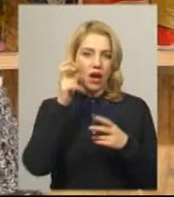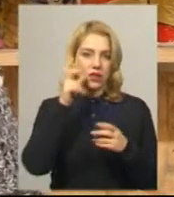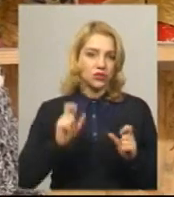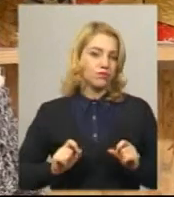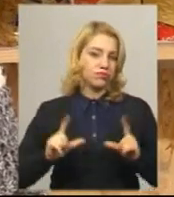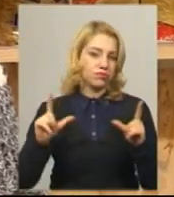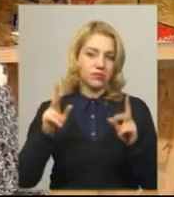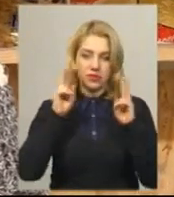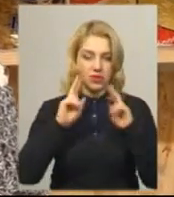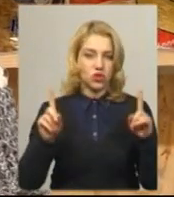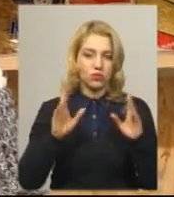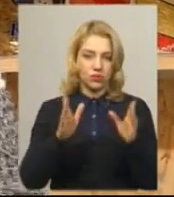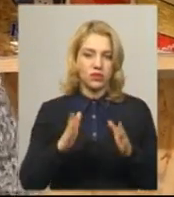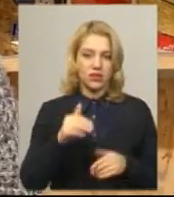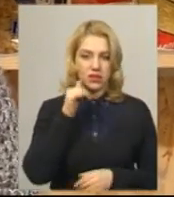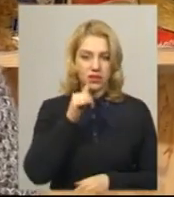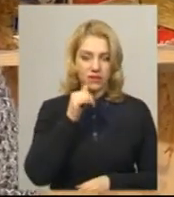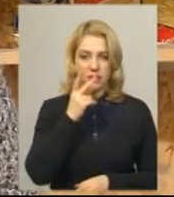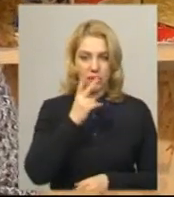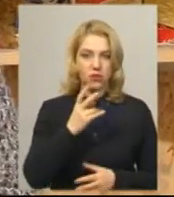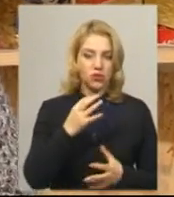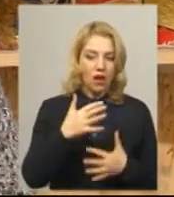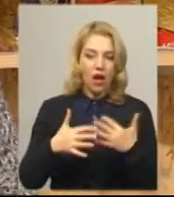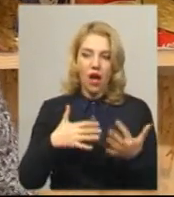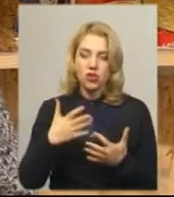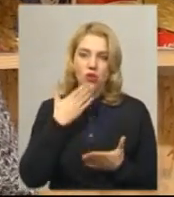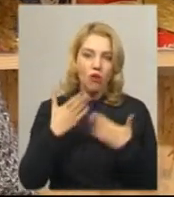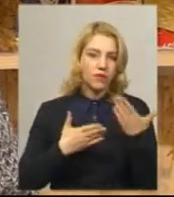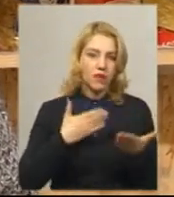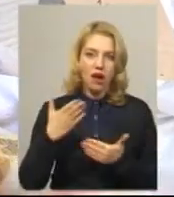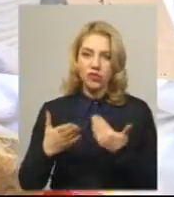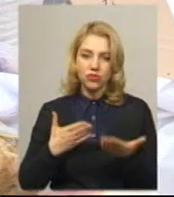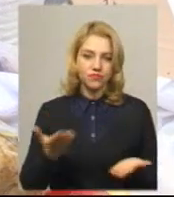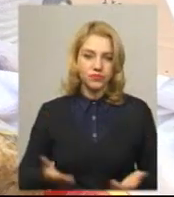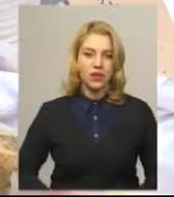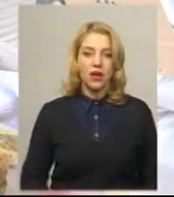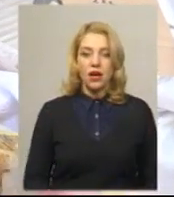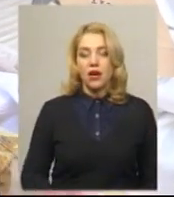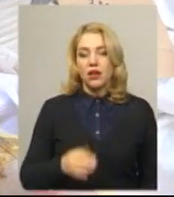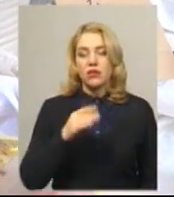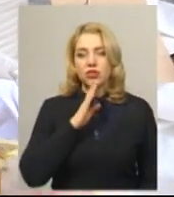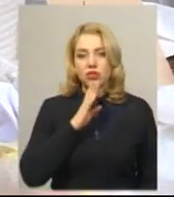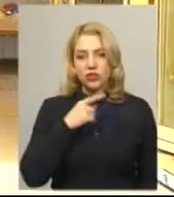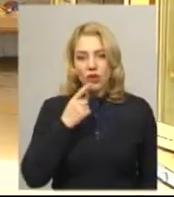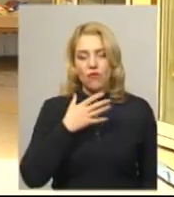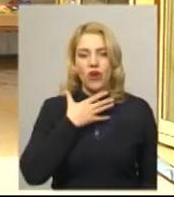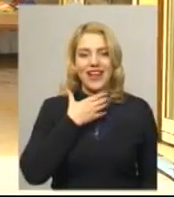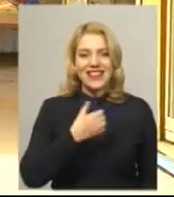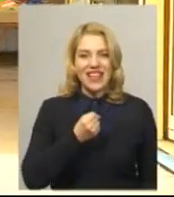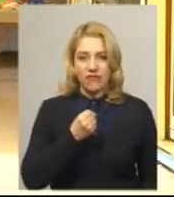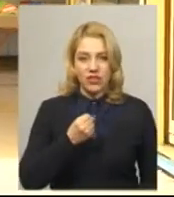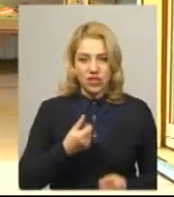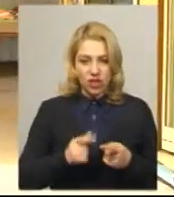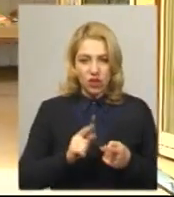Але я не знаю, що буде взавтра. Ви бачите, дуже важкий жиотаж. Жінка додає, дефіциту продуктів у продажу на